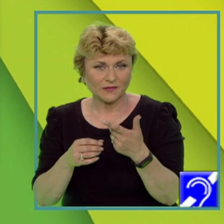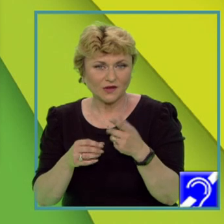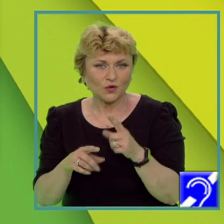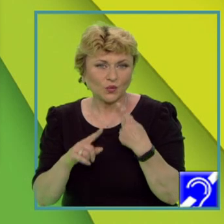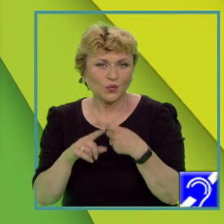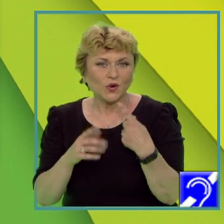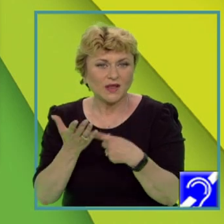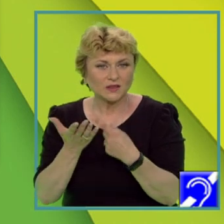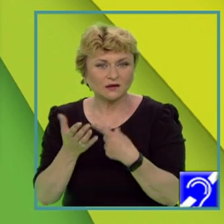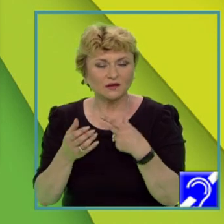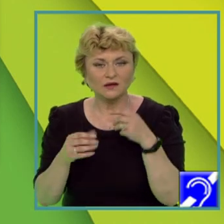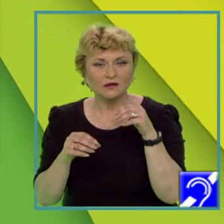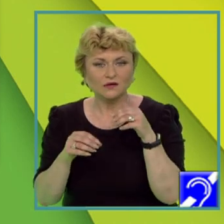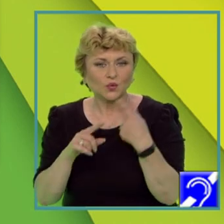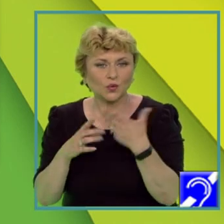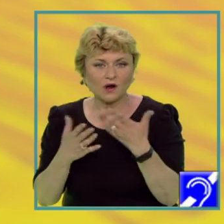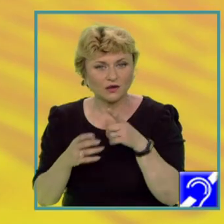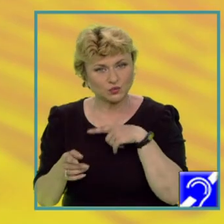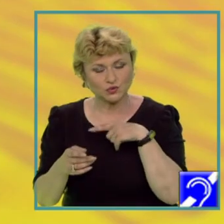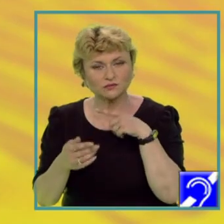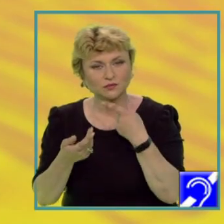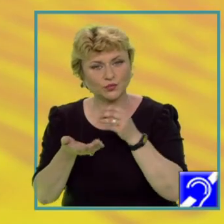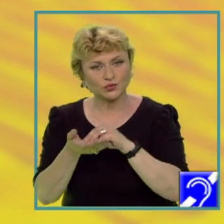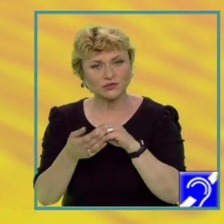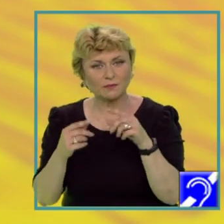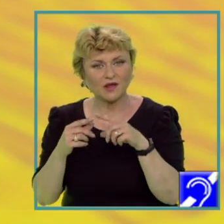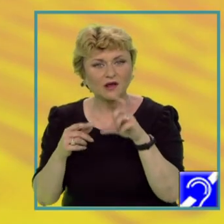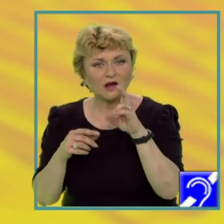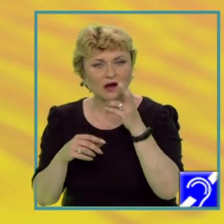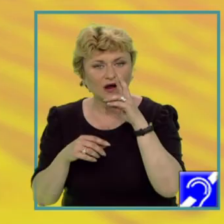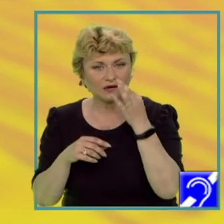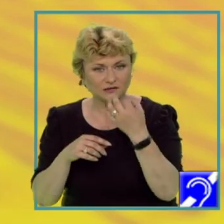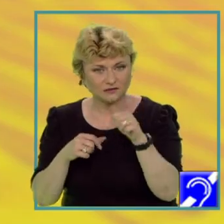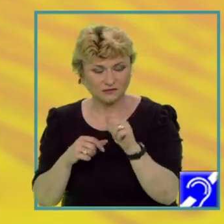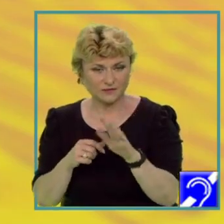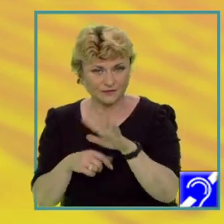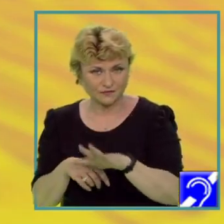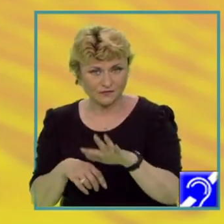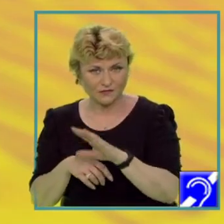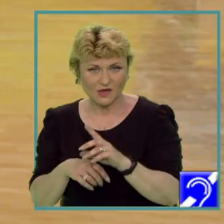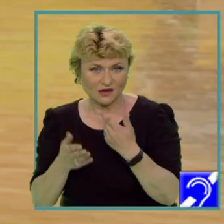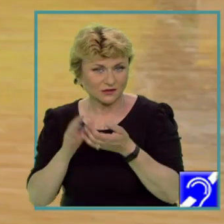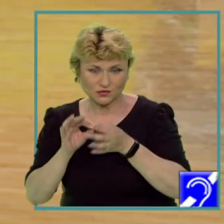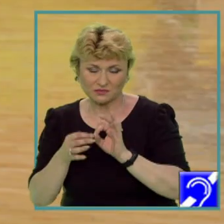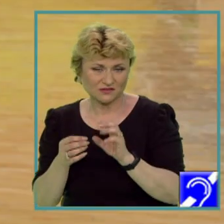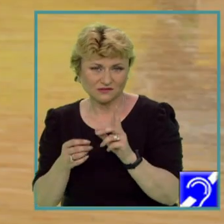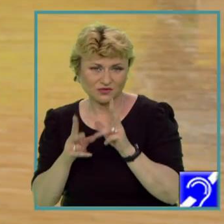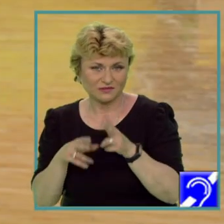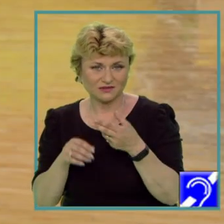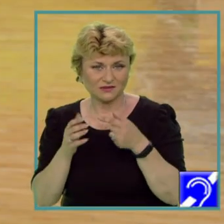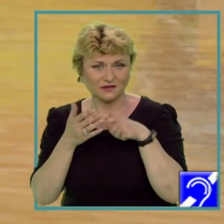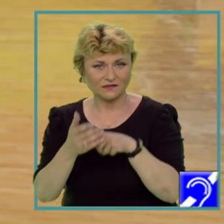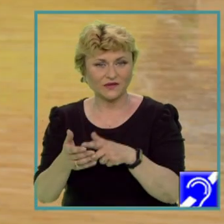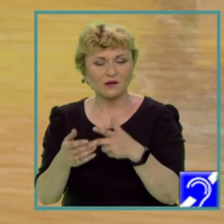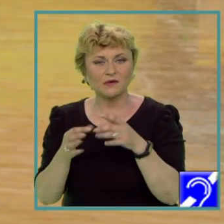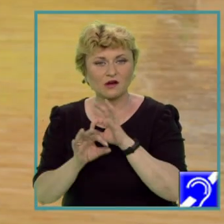literele cu care sunt marcate pe hartă. Asta nu înseamnă că noi nu trebuie să identificăm corect cele două state și în